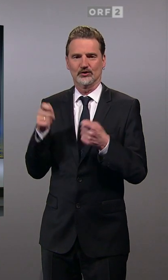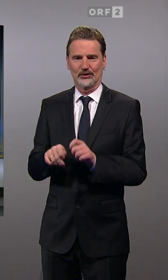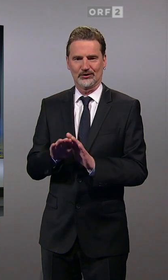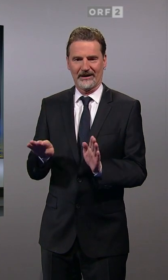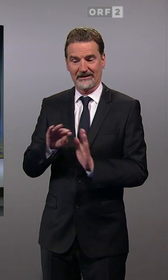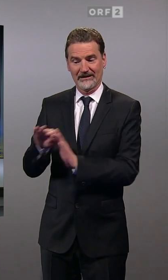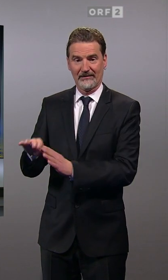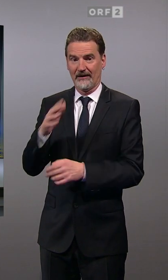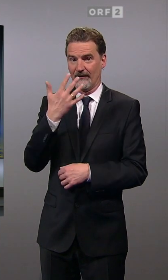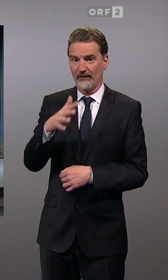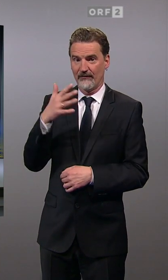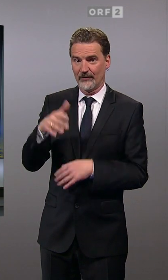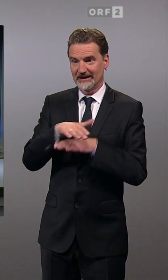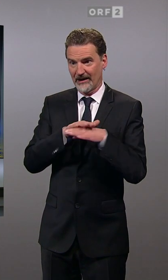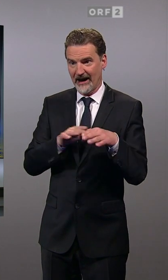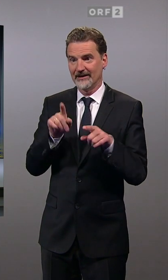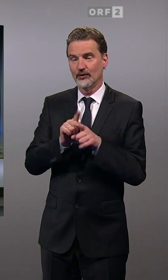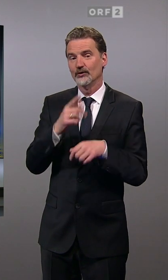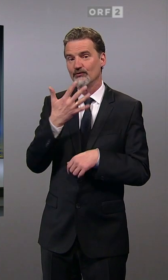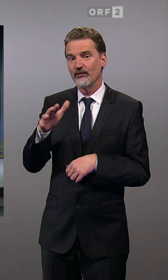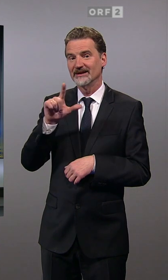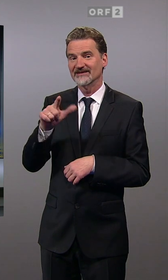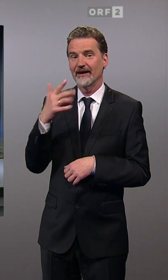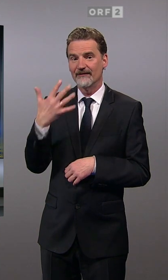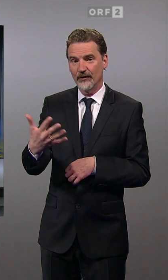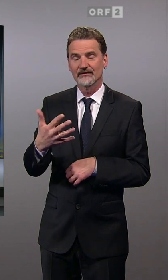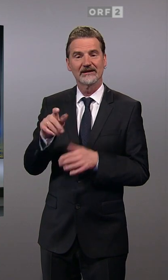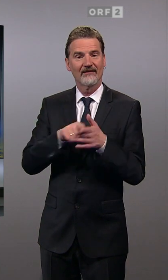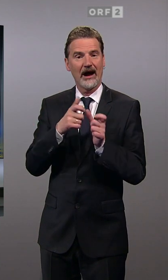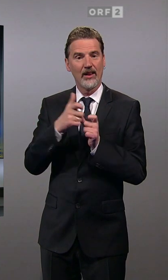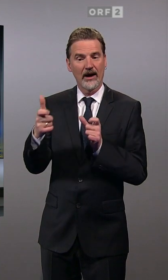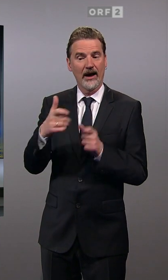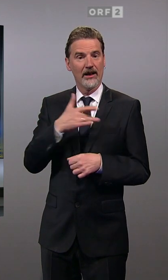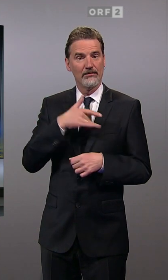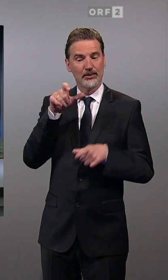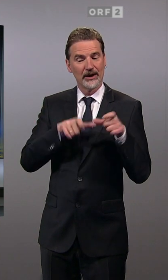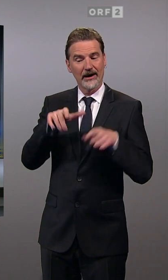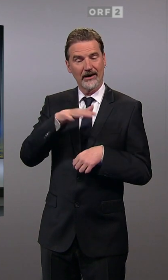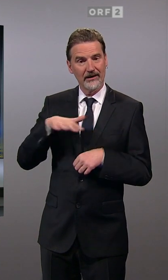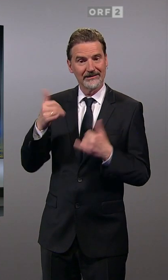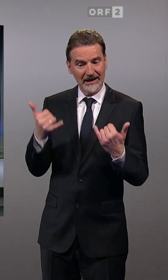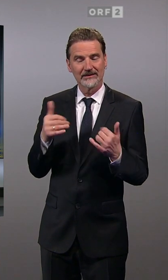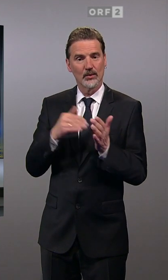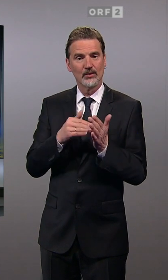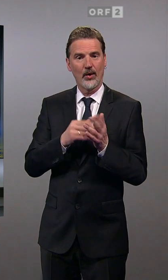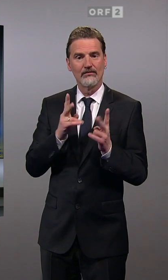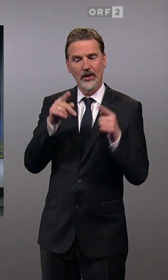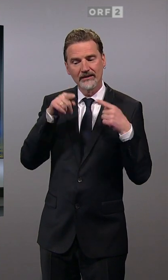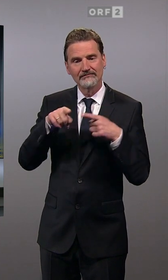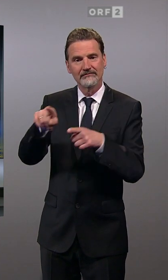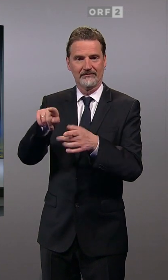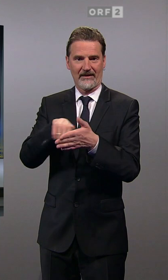und insgesamt 552 Wahllokalen können die Bürgerinnen und Bürger zur Stunde noch ihre Stimme abgeben. In der